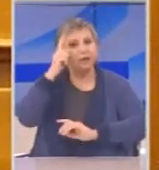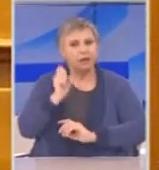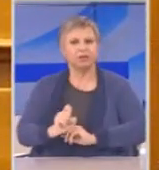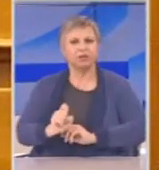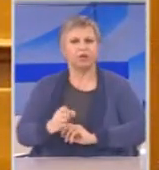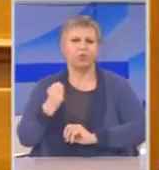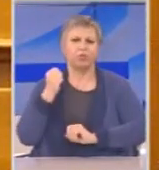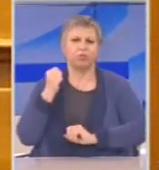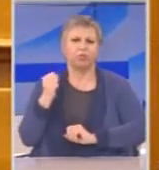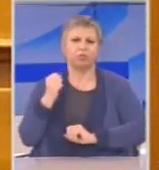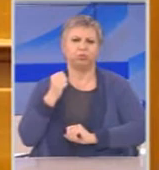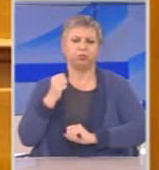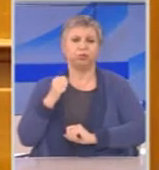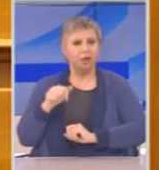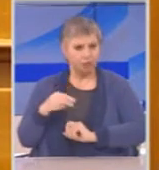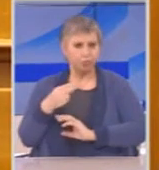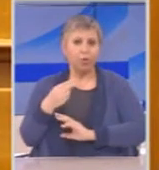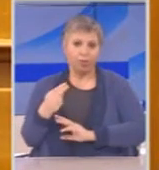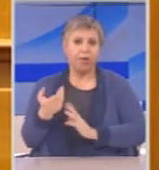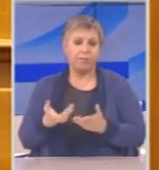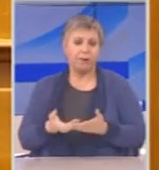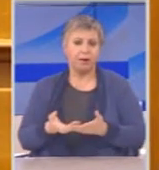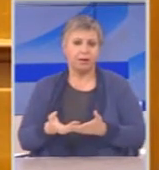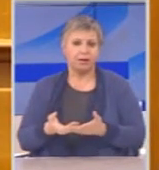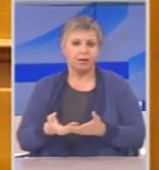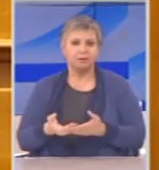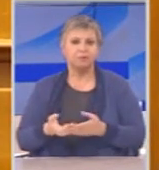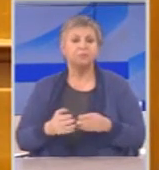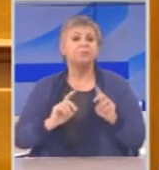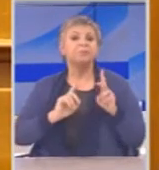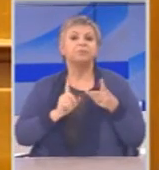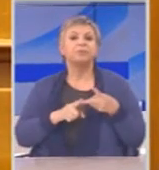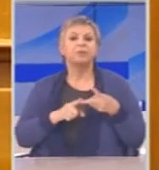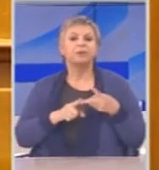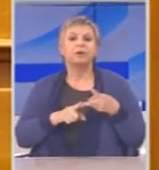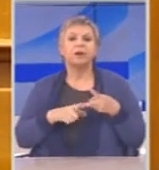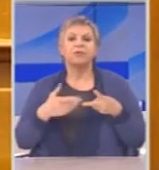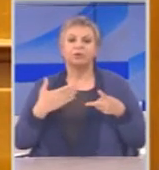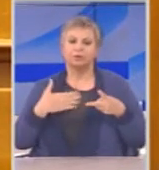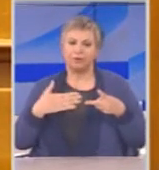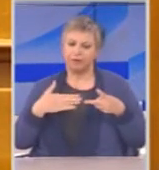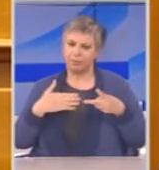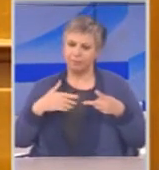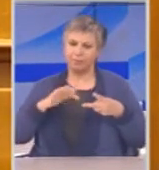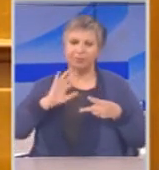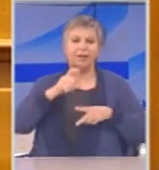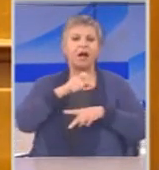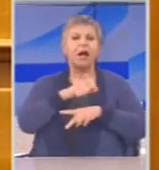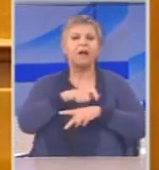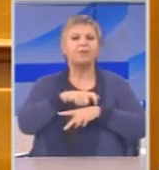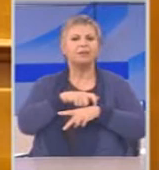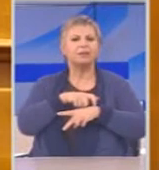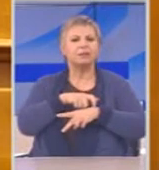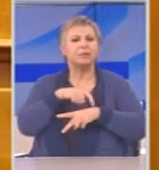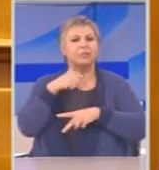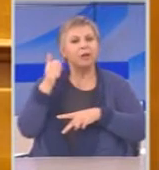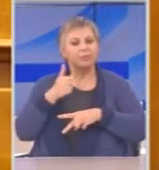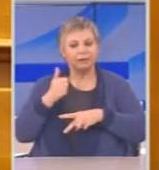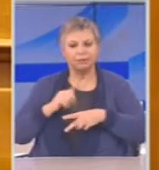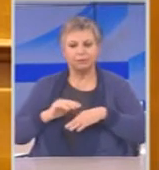ζητήματα δεύτερο τώρα που έχουμε την Εθνική Αμυντική Βιομηχανική Στρατηγική